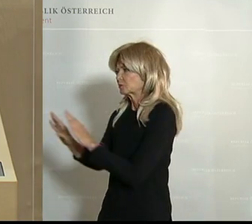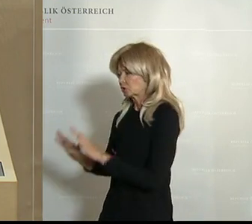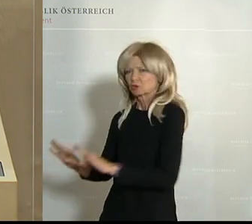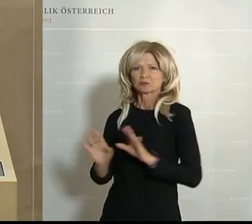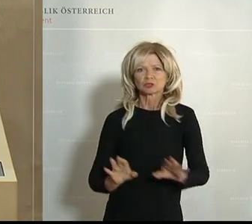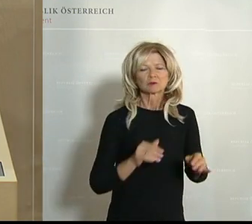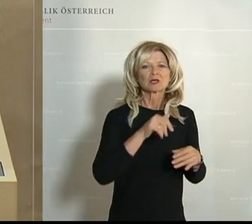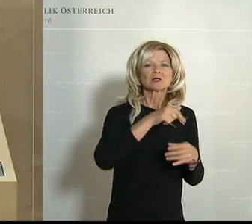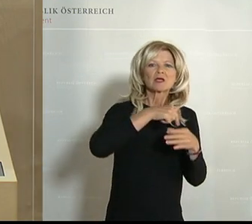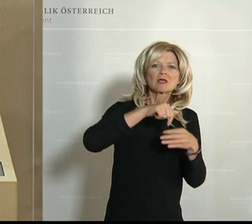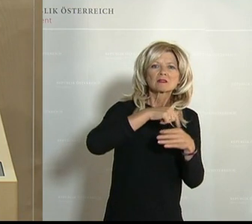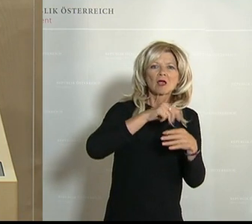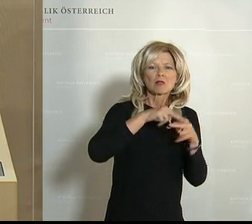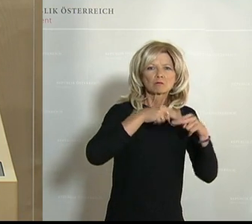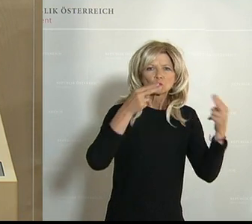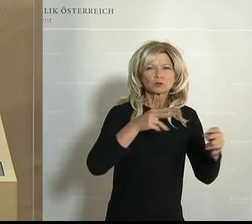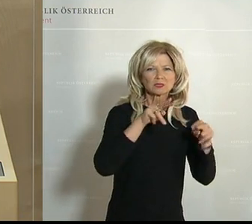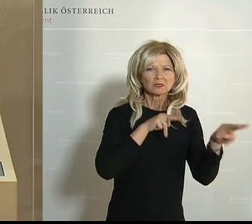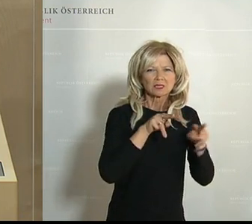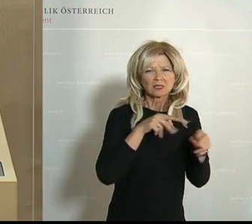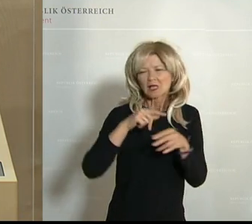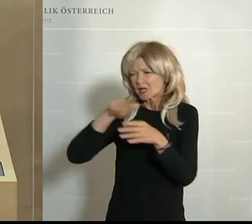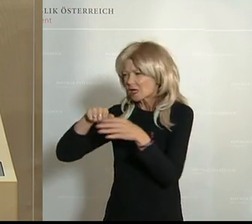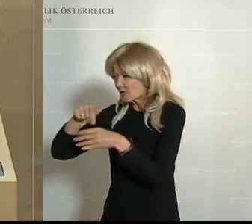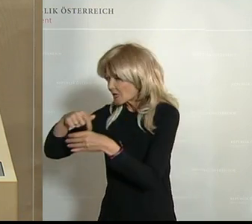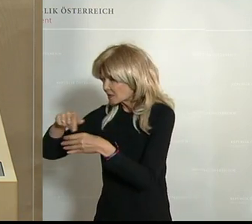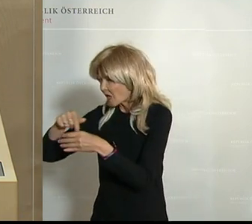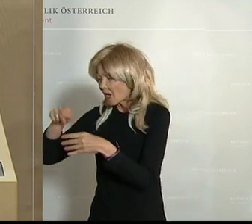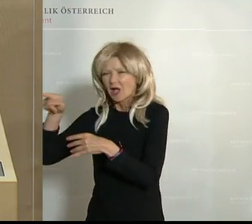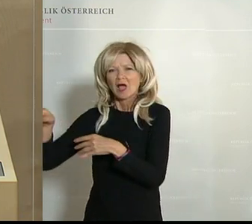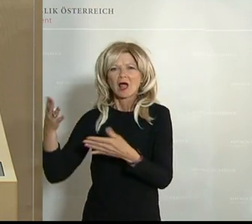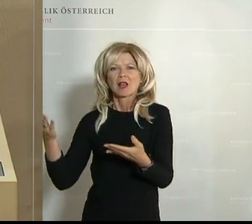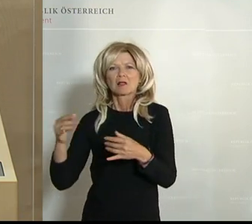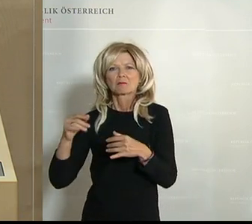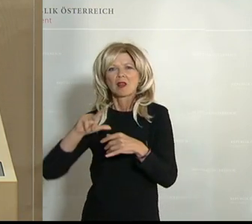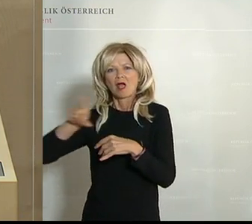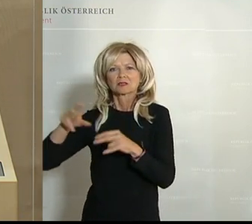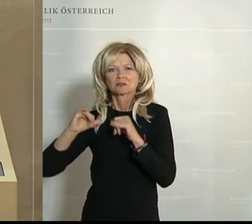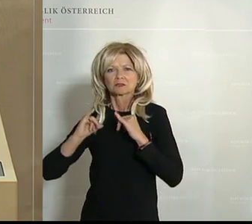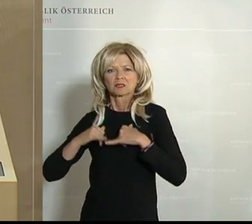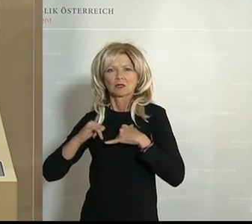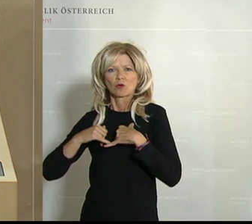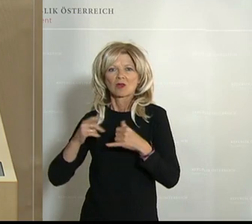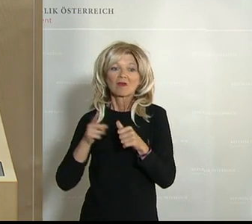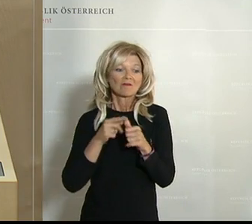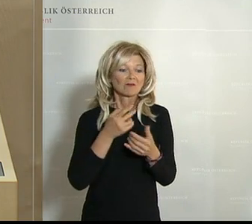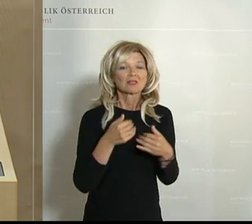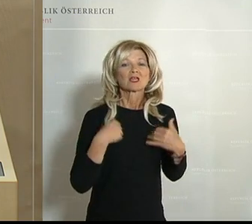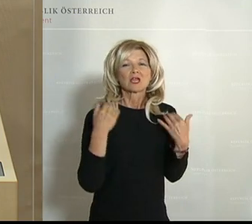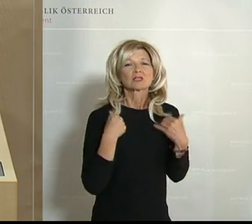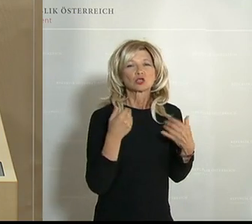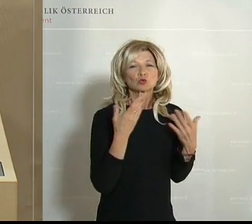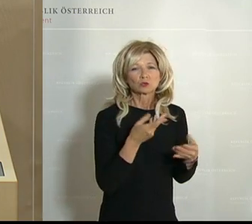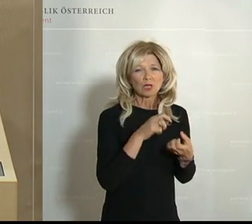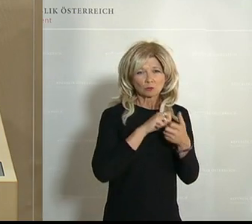innerhalb des Landes Tirol? Denn bei einer Gesundheitskrise zählt jede Stunde, zählt jeder Tag. Das ist